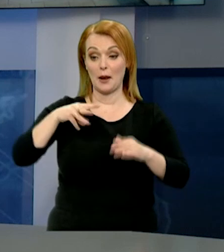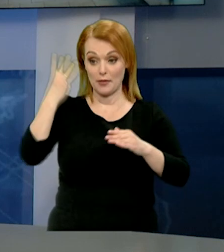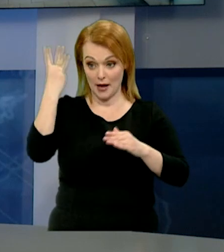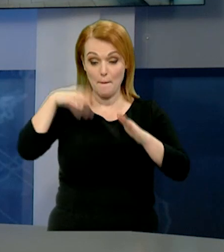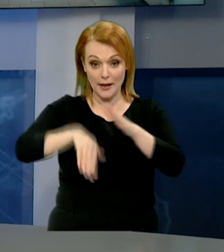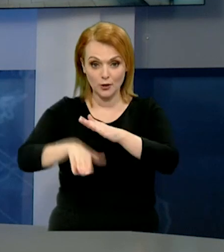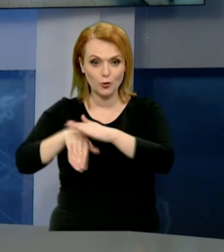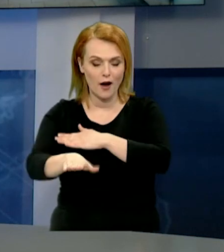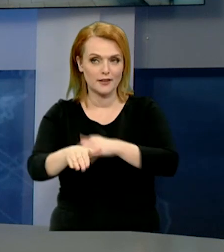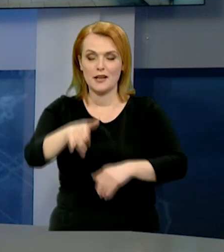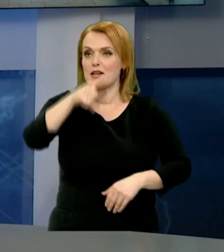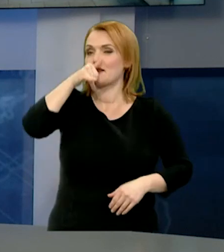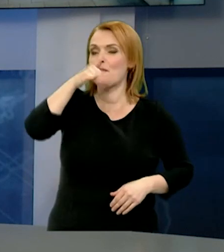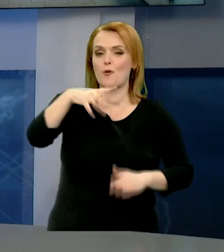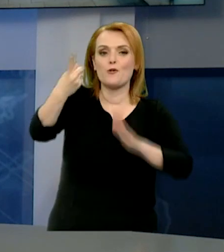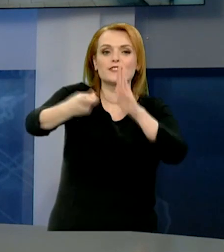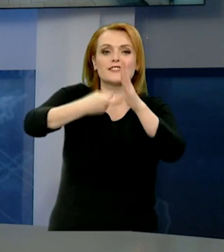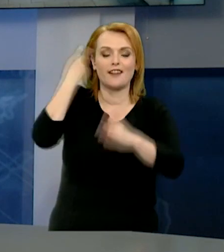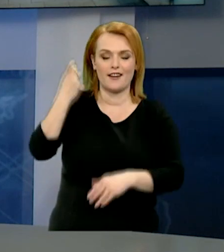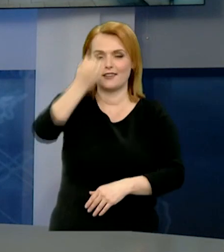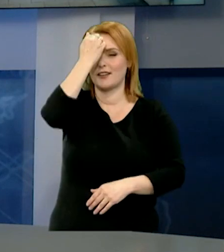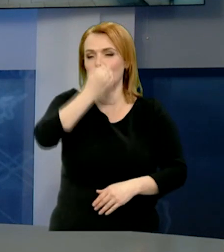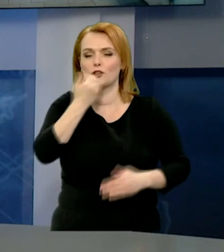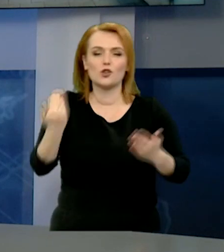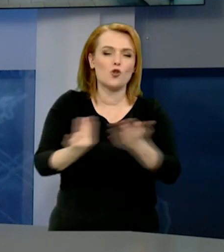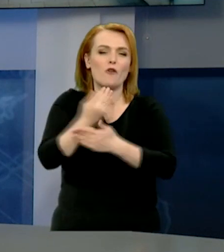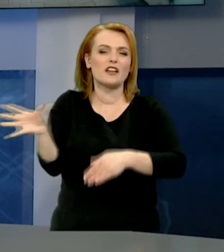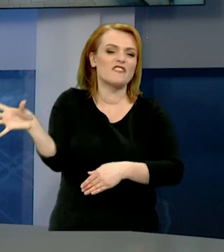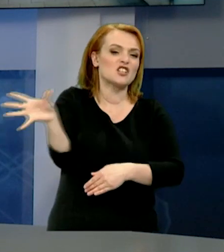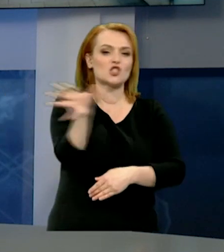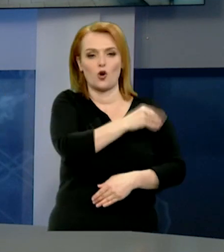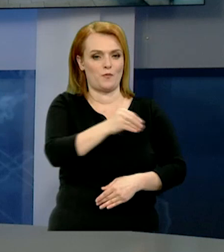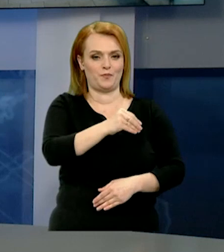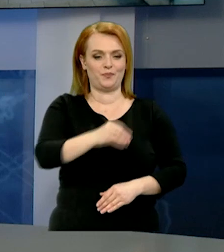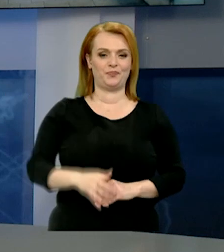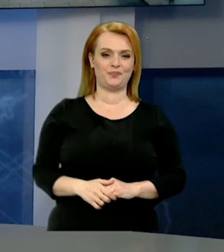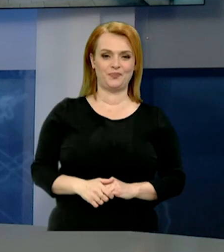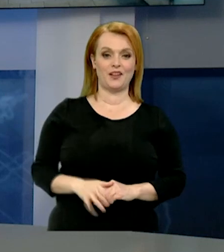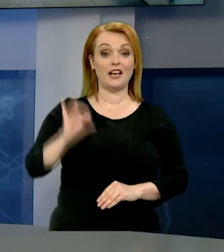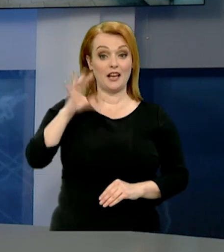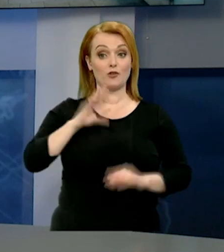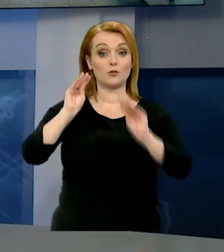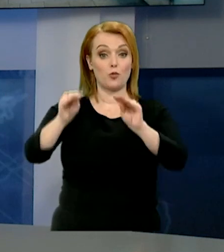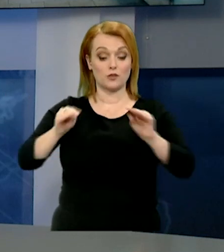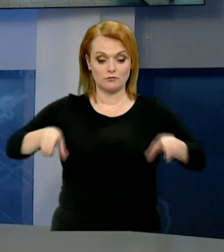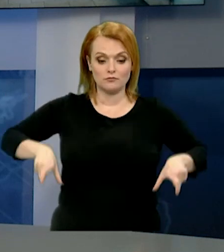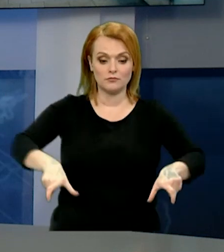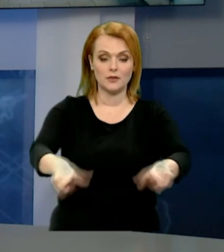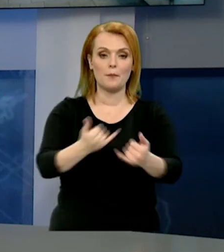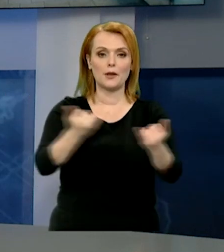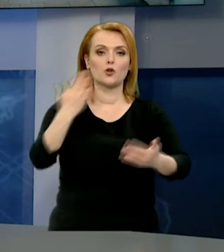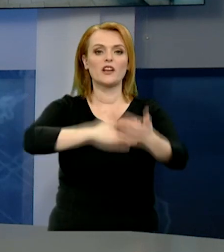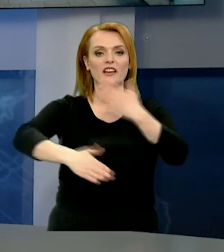nerecunoscut datorită iluminatului modern, decorațiunilor, dar și a rampelor de acces pentru persoanele cu nevoi speciale. În